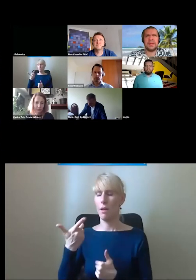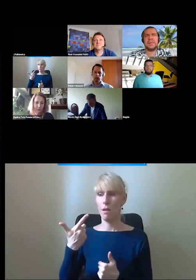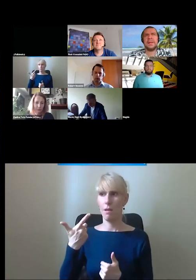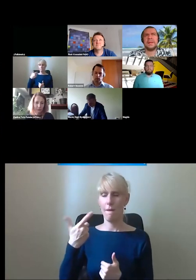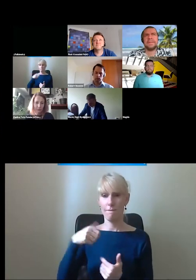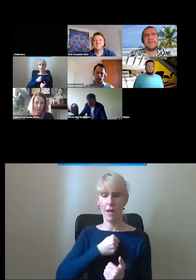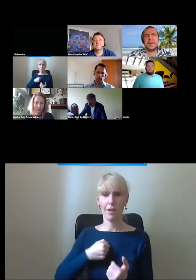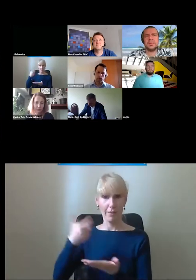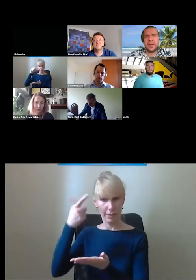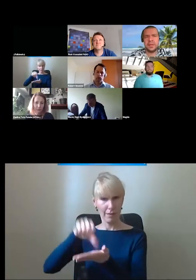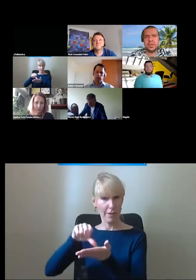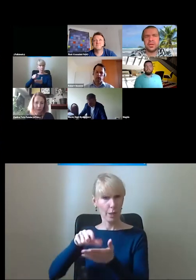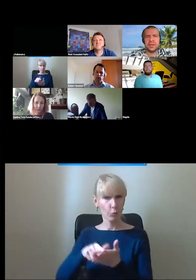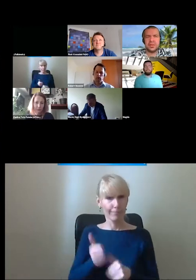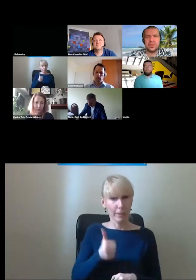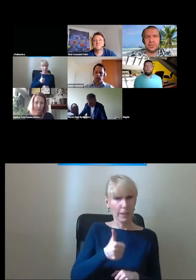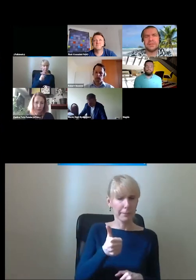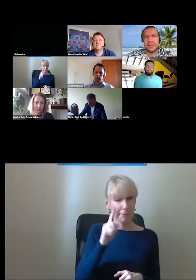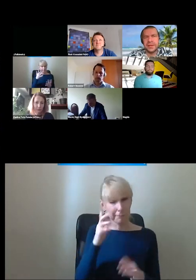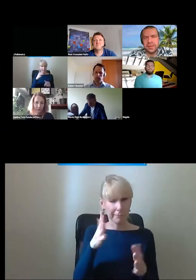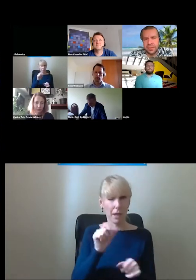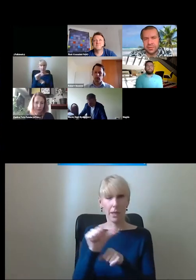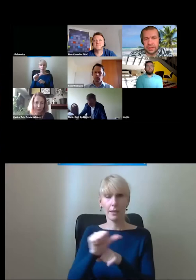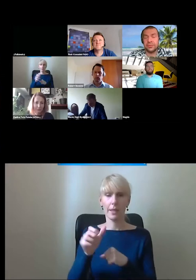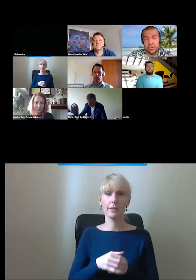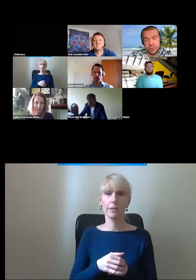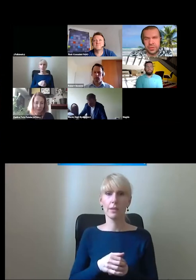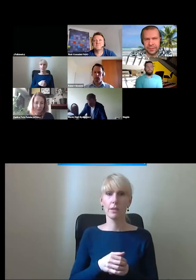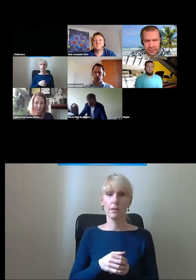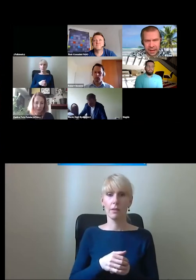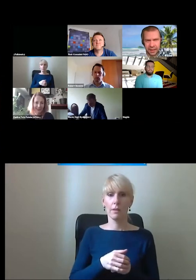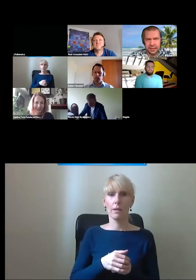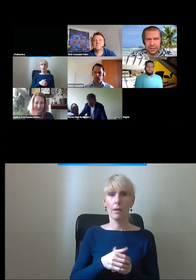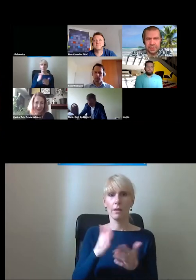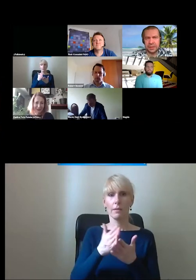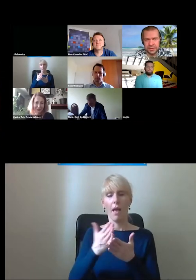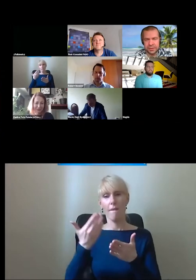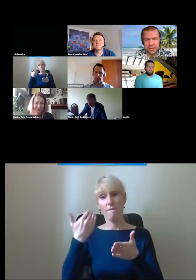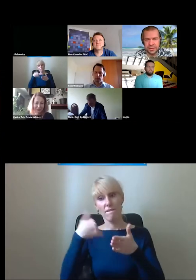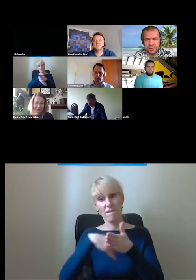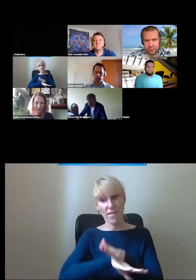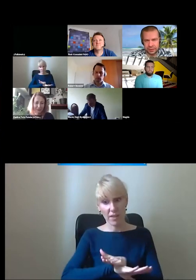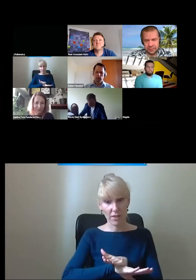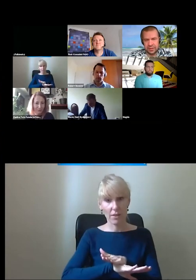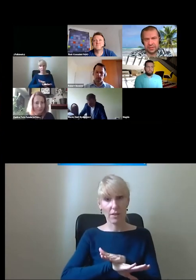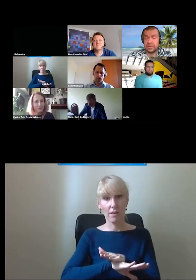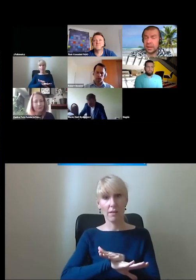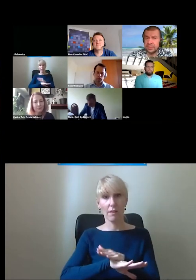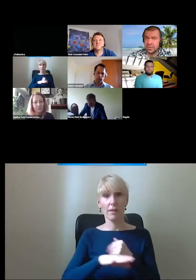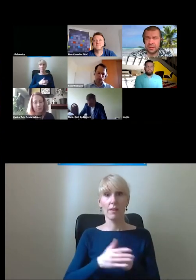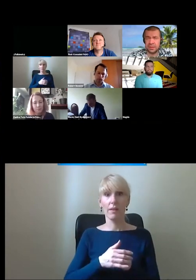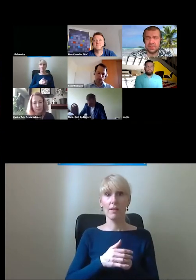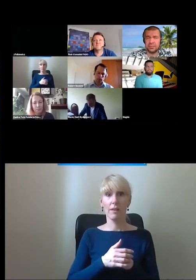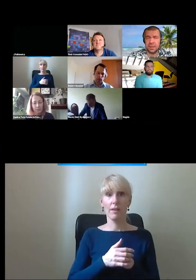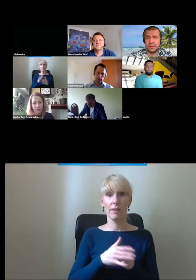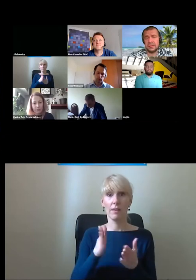pamiętam, na które, czy na wszystkich da się wysiąść, znaczy wysiąść się pewnie da, czy ze wszystkich da się wydostać, tak? Bo też